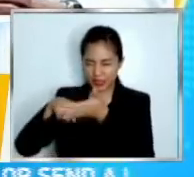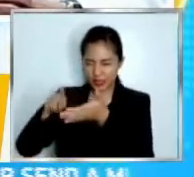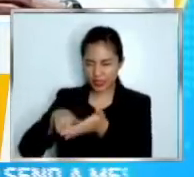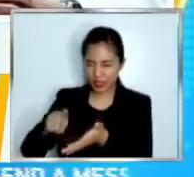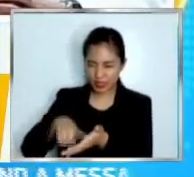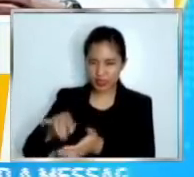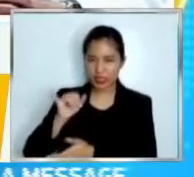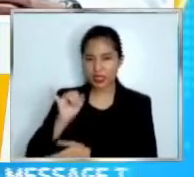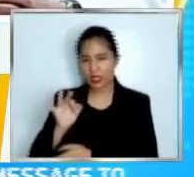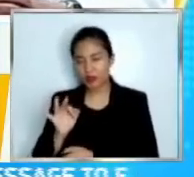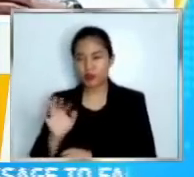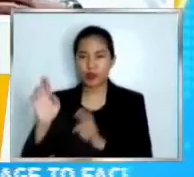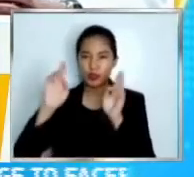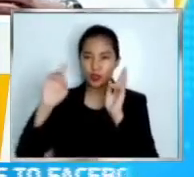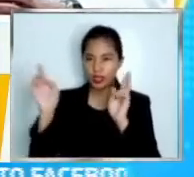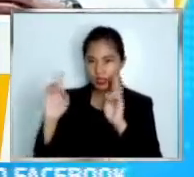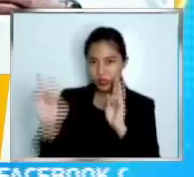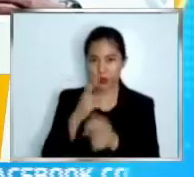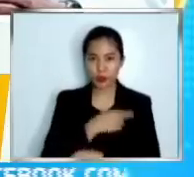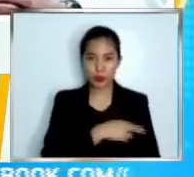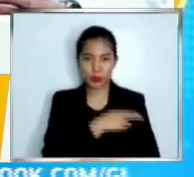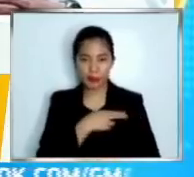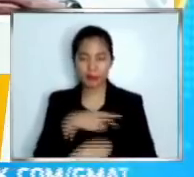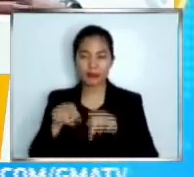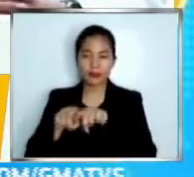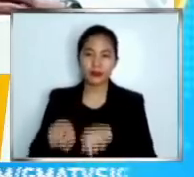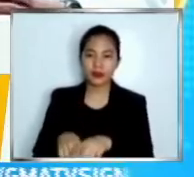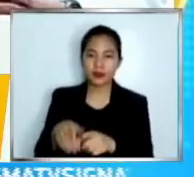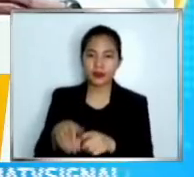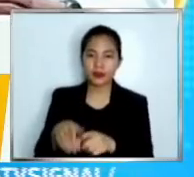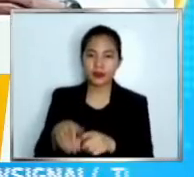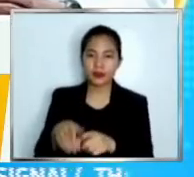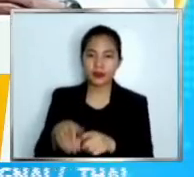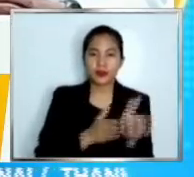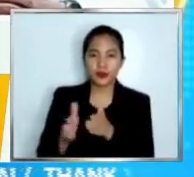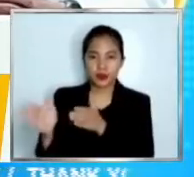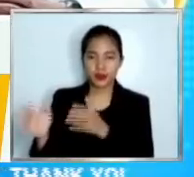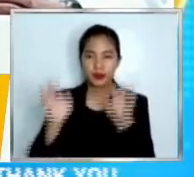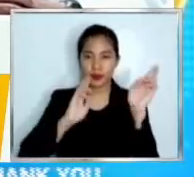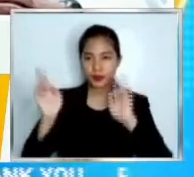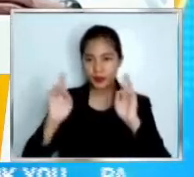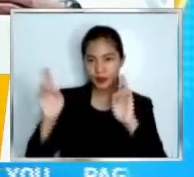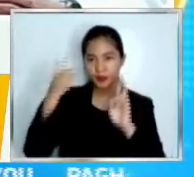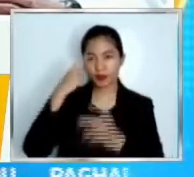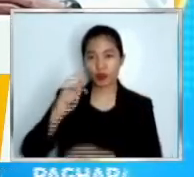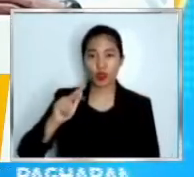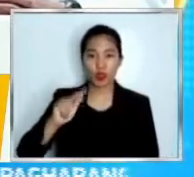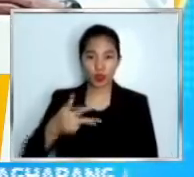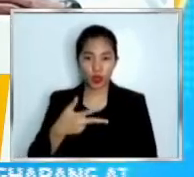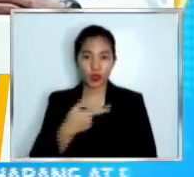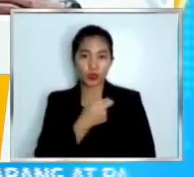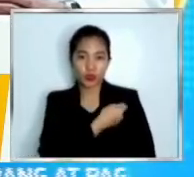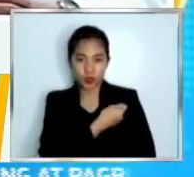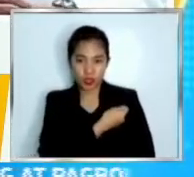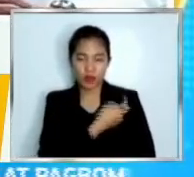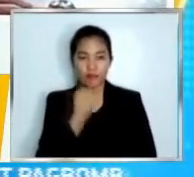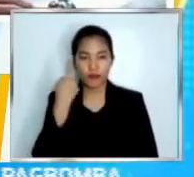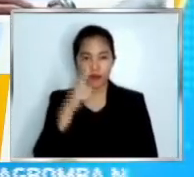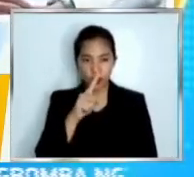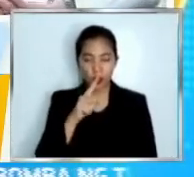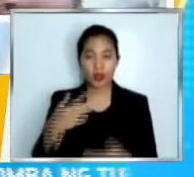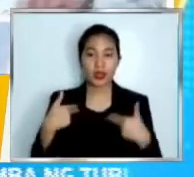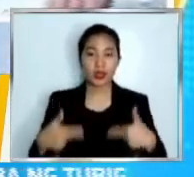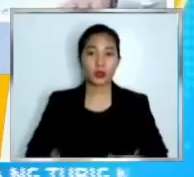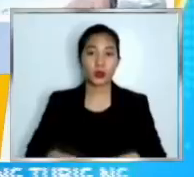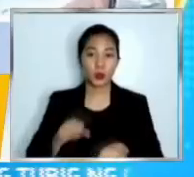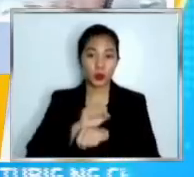kahanda kung maayos ba yung kanilang preparation for the booster dose ng ating healthcare workers. So by and large